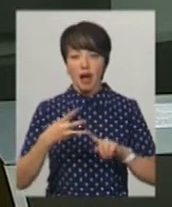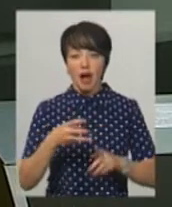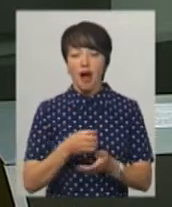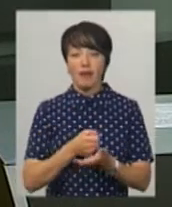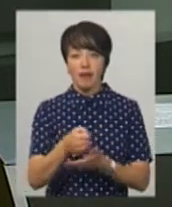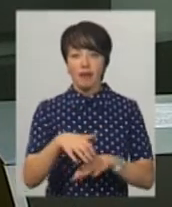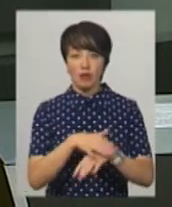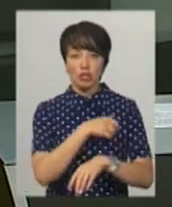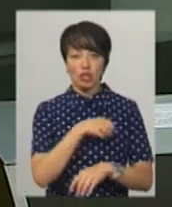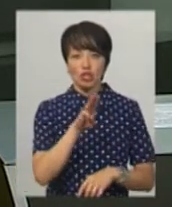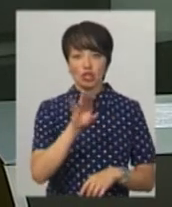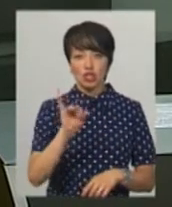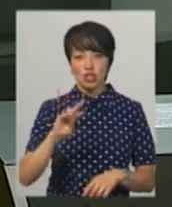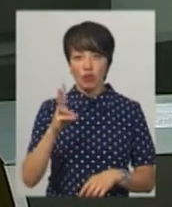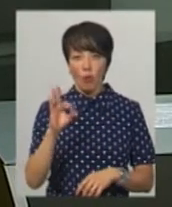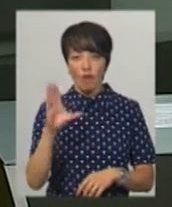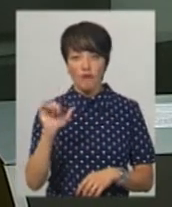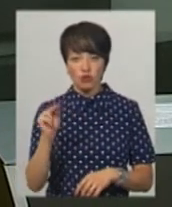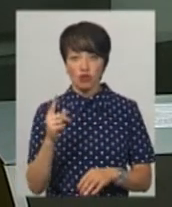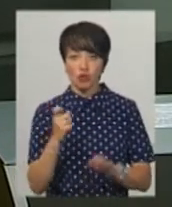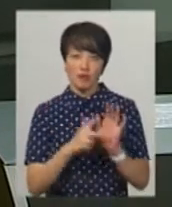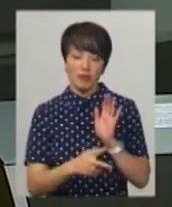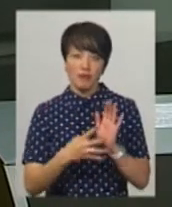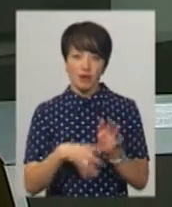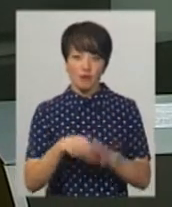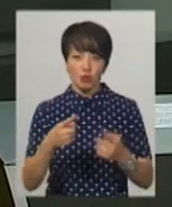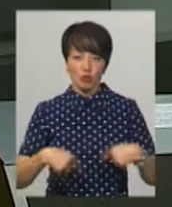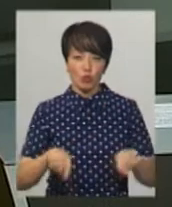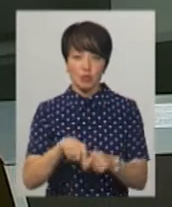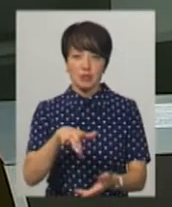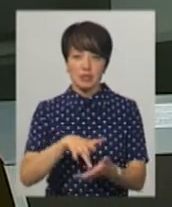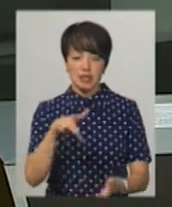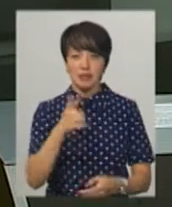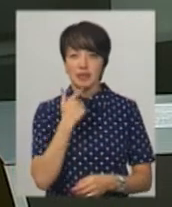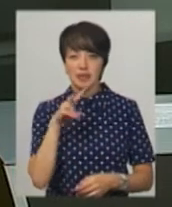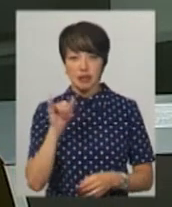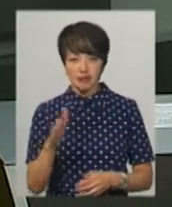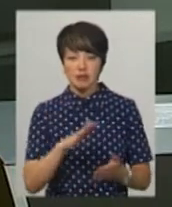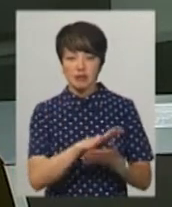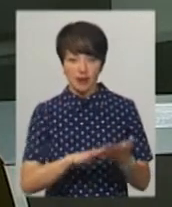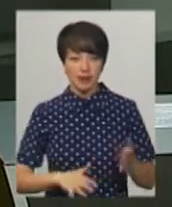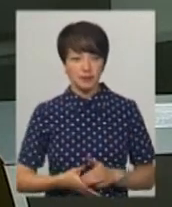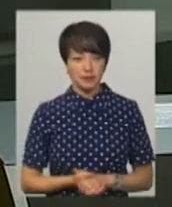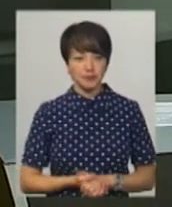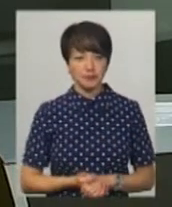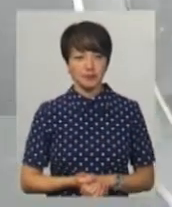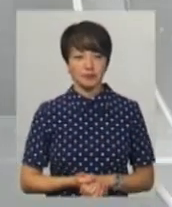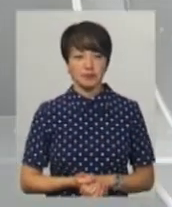у народні депутати Андрій Шенкович за 189-м виборчим округом із центром у Красилові. Подробиці у сюжеті.